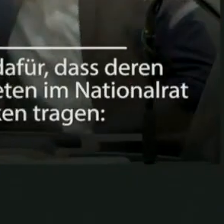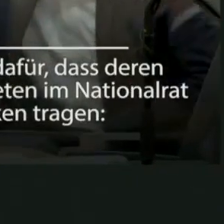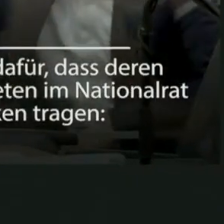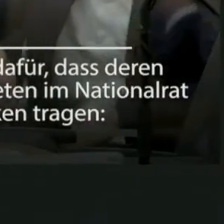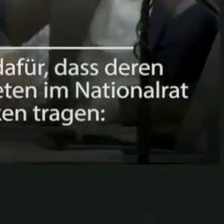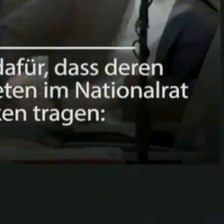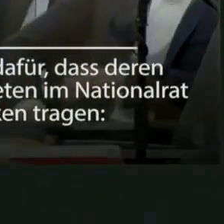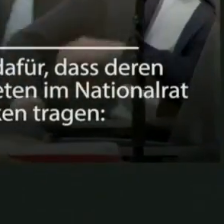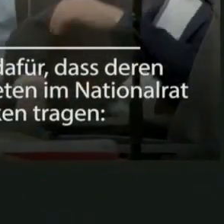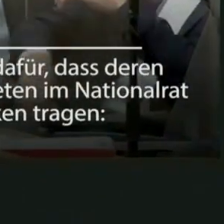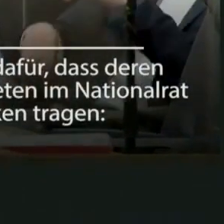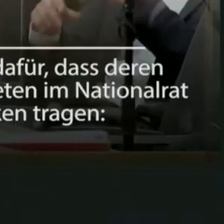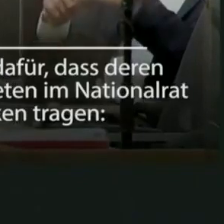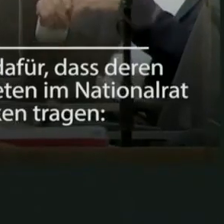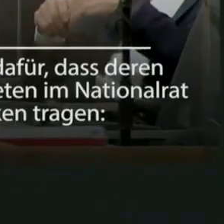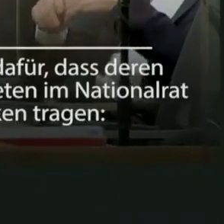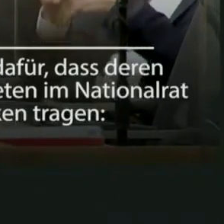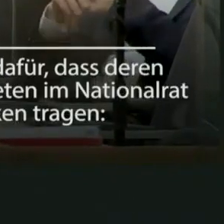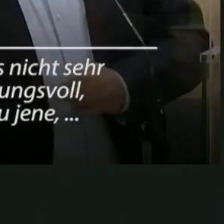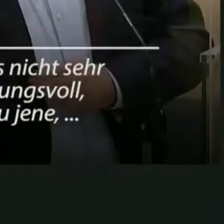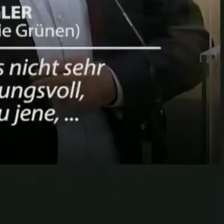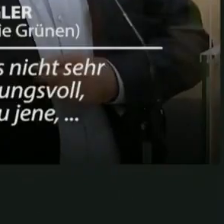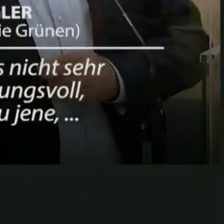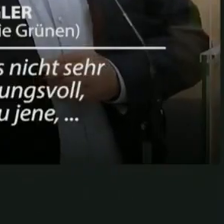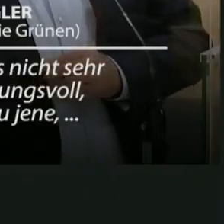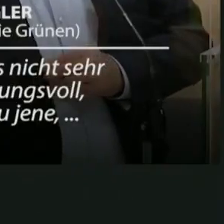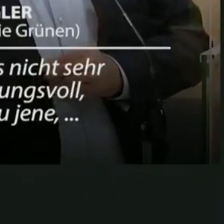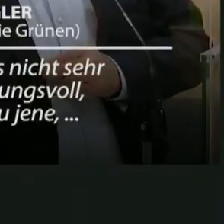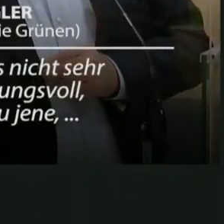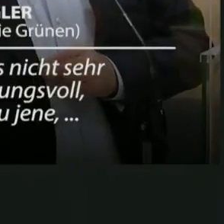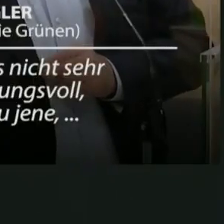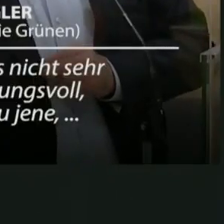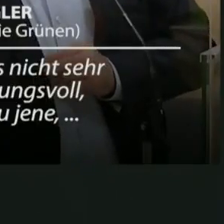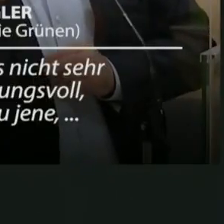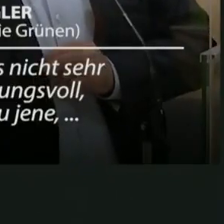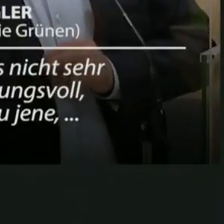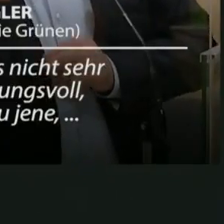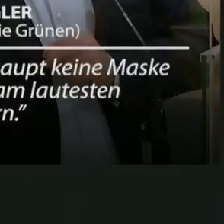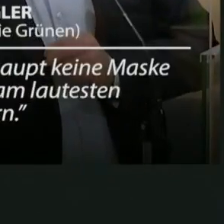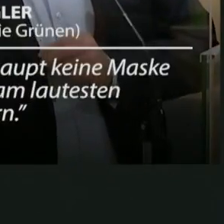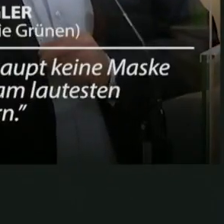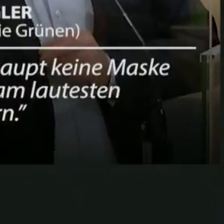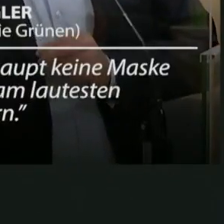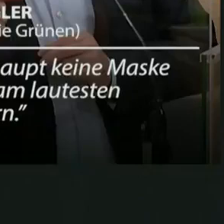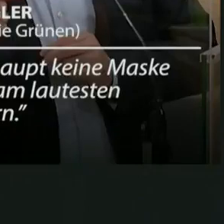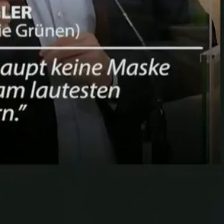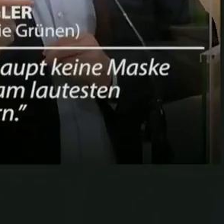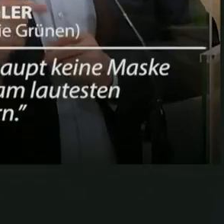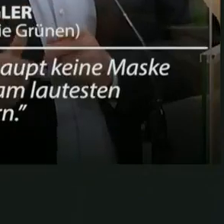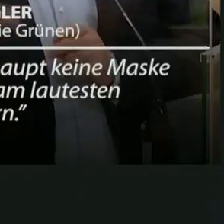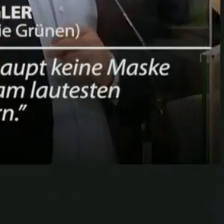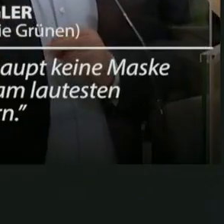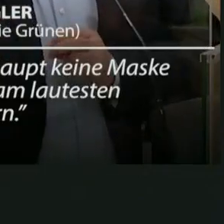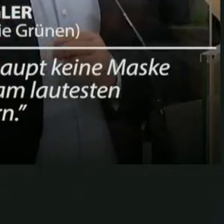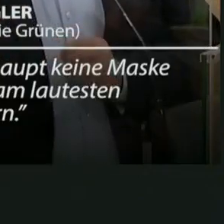leid, ob dieser Motivation, die Sie antreibt, aber ich kann keine Rücksicht darauf nehmen, weil ich es für gefährlich halte, dass unser Land von